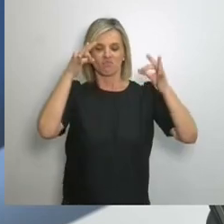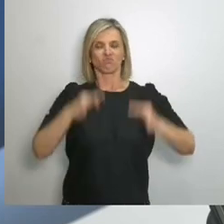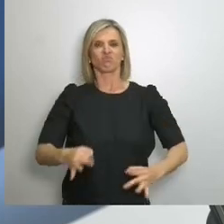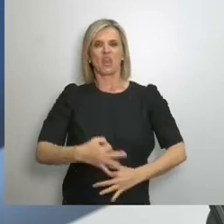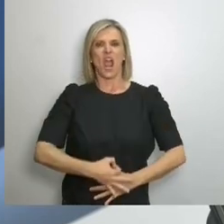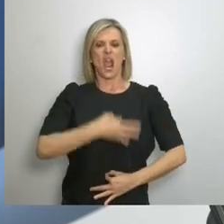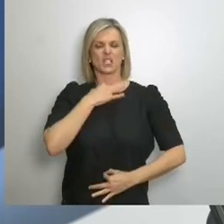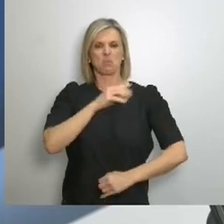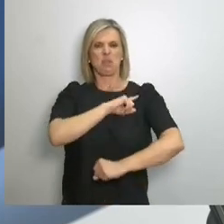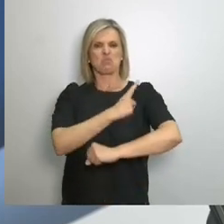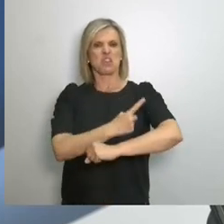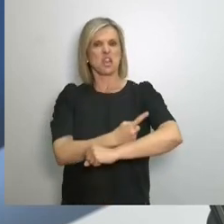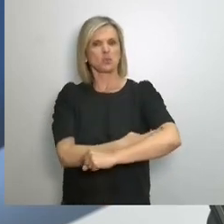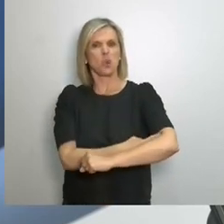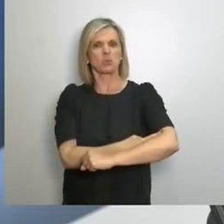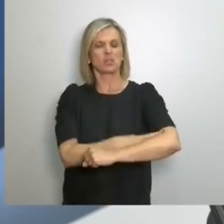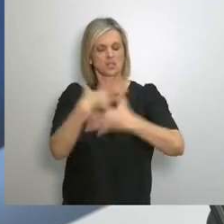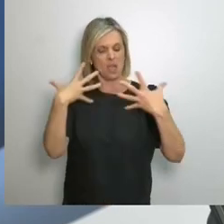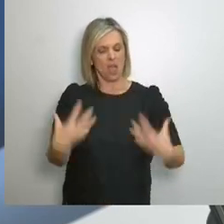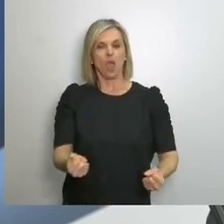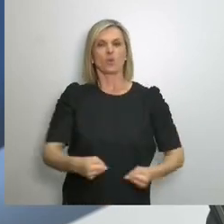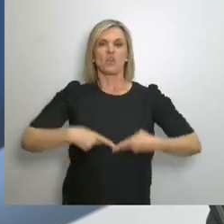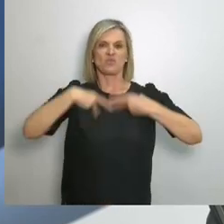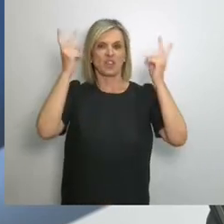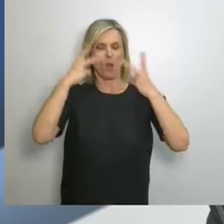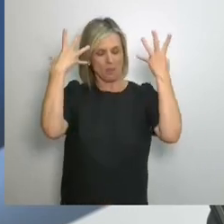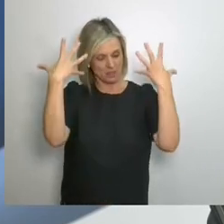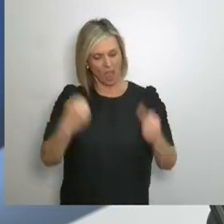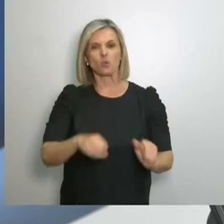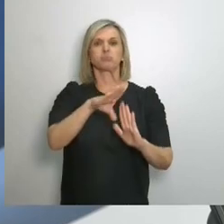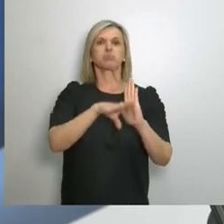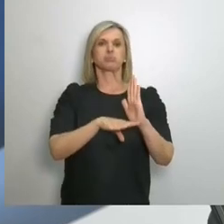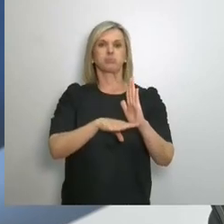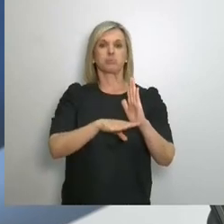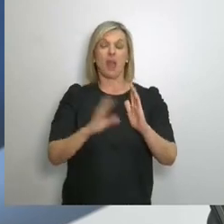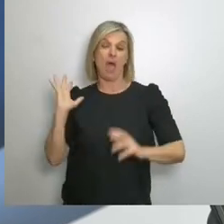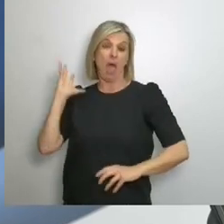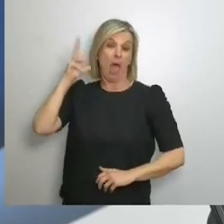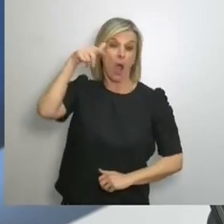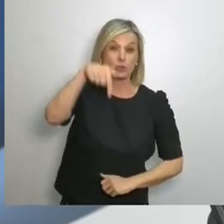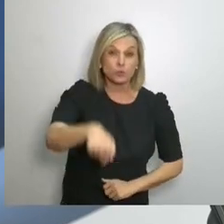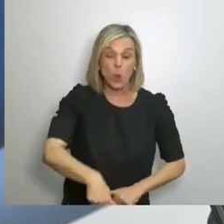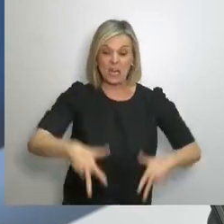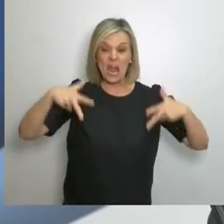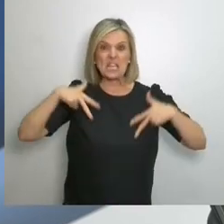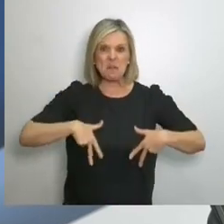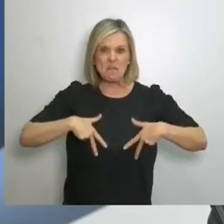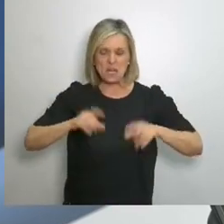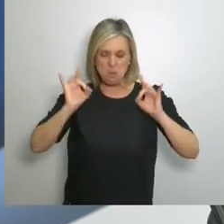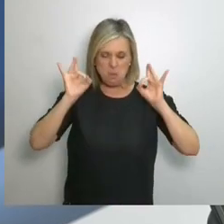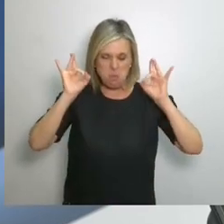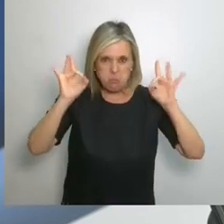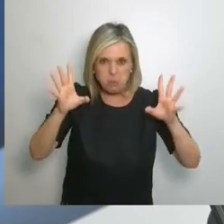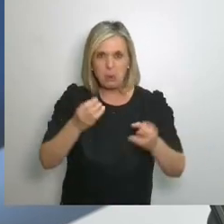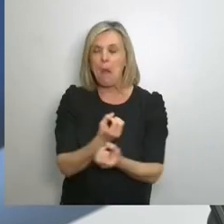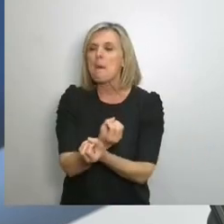αξιοπρέπεια, δυνατότητες και πάνω απ' όλα με δικαιώματα που όλες οι μέχρι τώρα κυβερνήσεις Τους τα στερούν ή τους